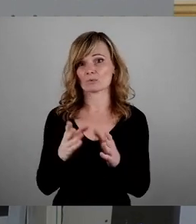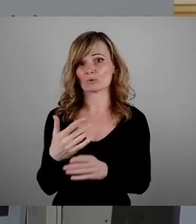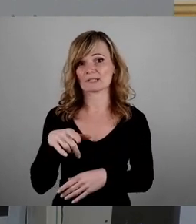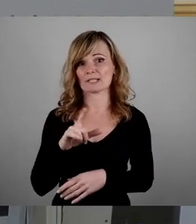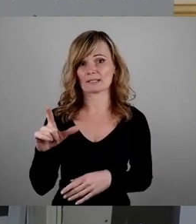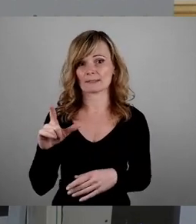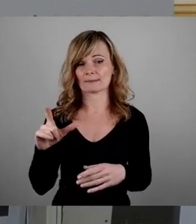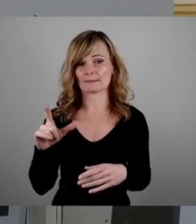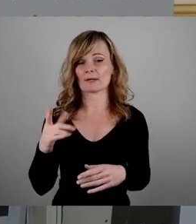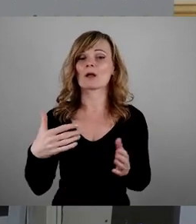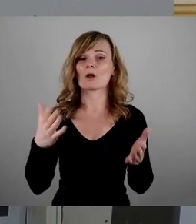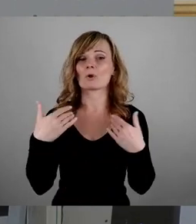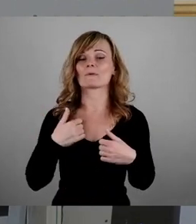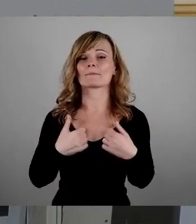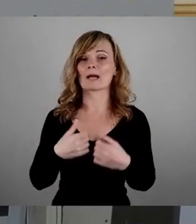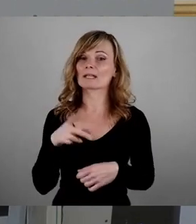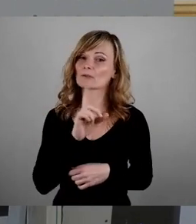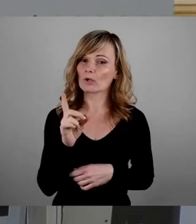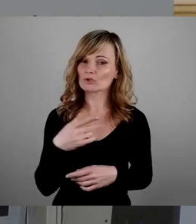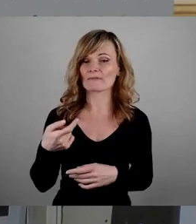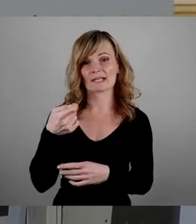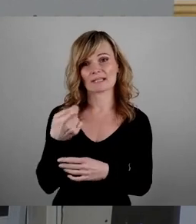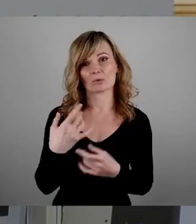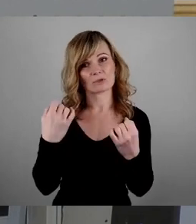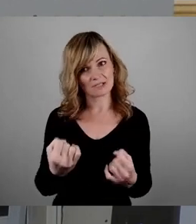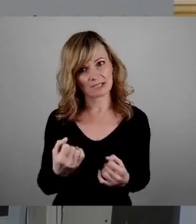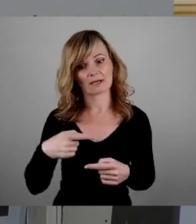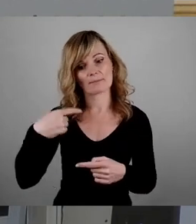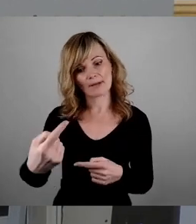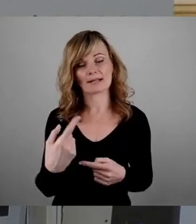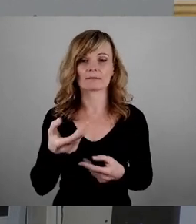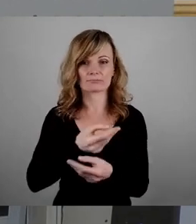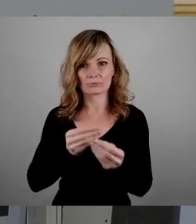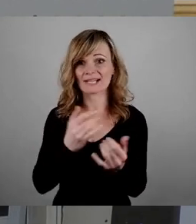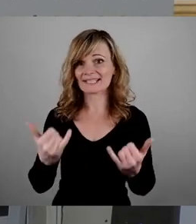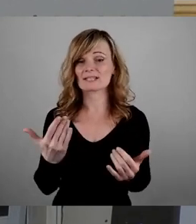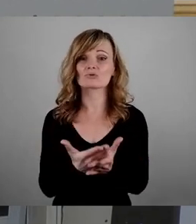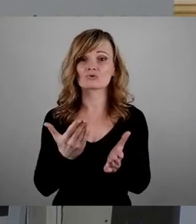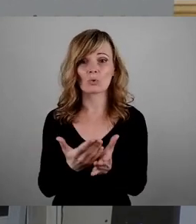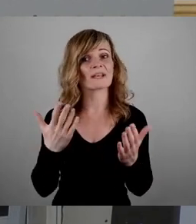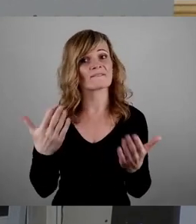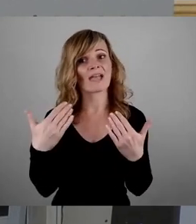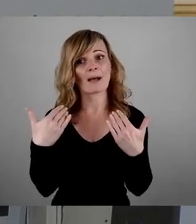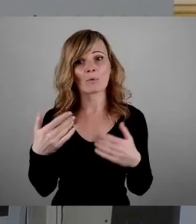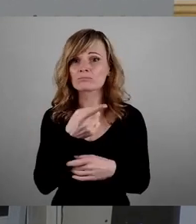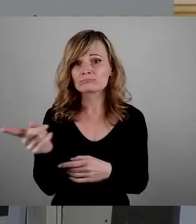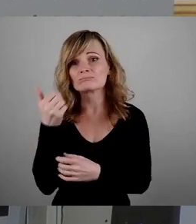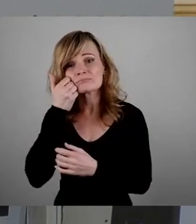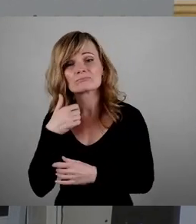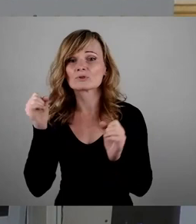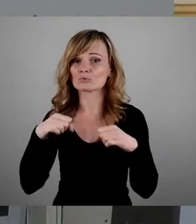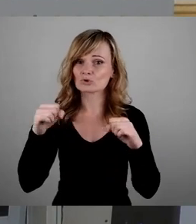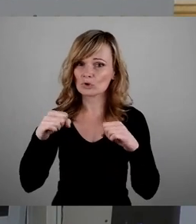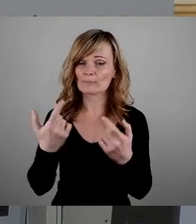Luftbad Dölchen erhalten, Finanzierung sichern, behandeln. Ich werbe schon jetzt um Zustimmung. Es ist sehr